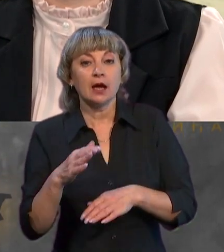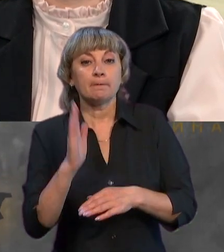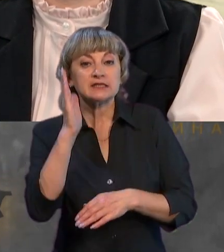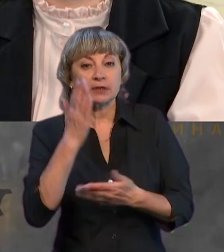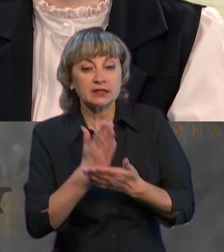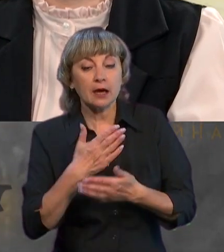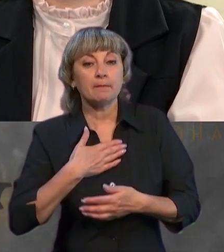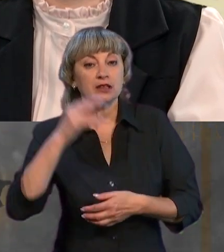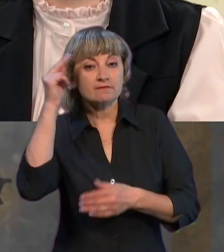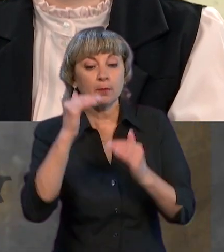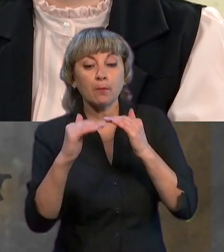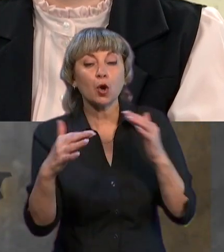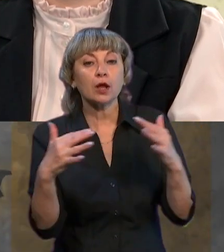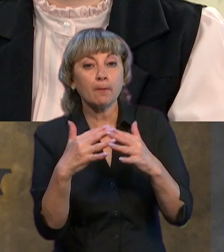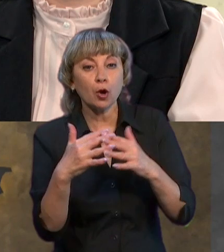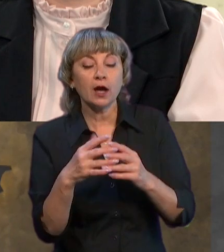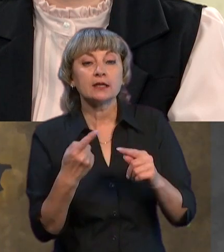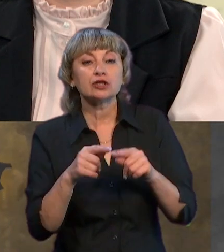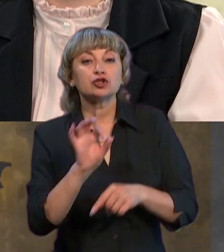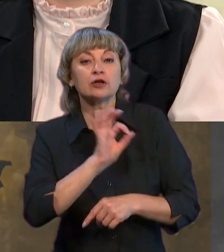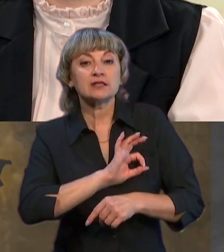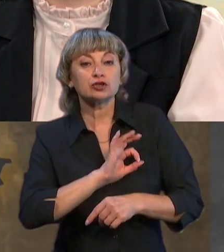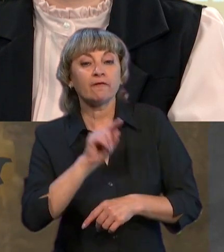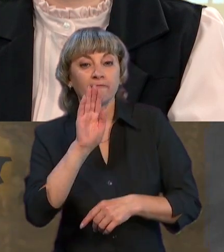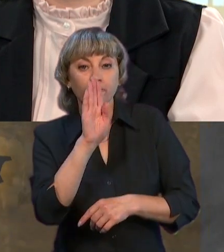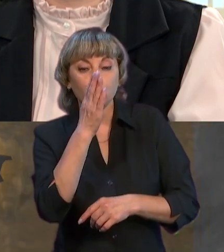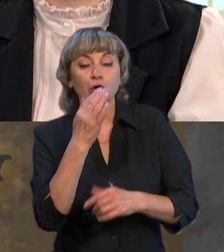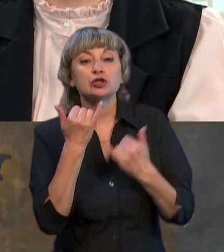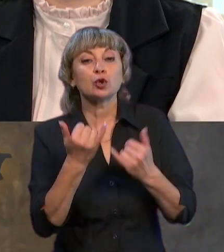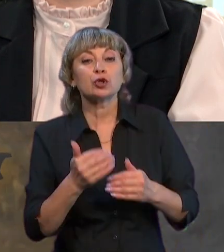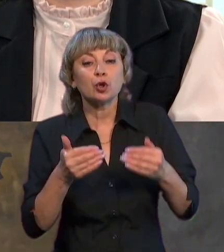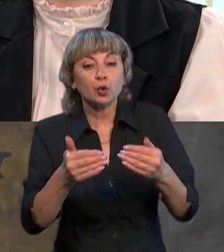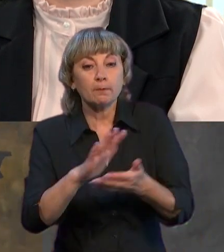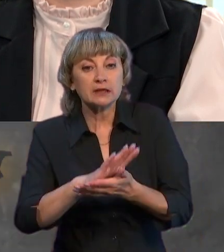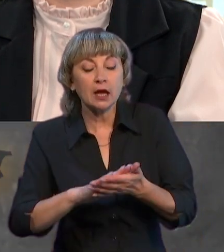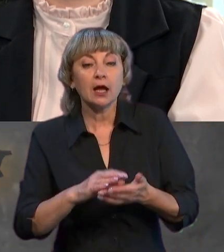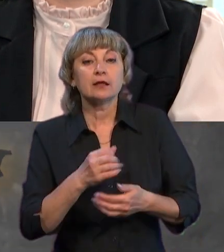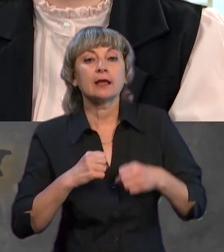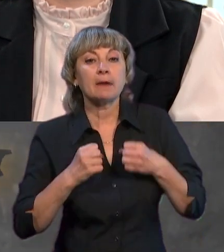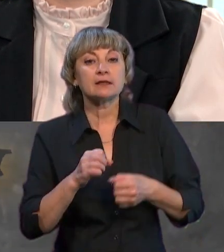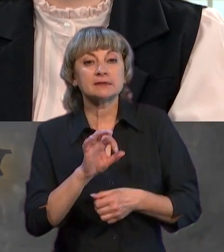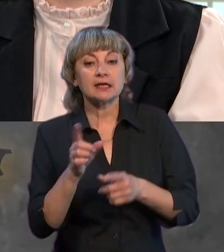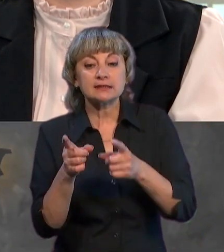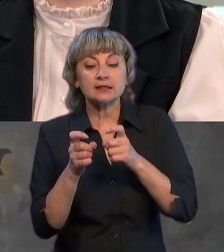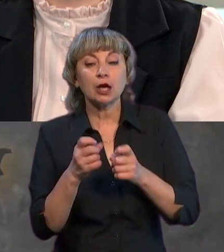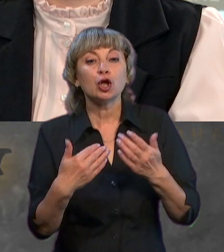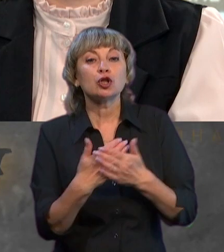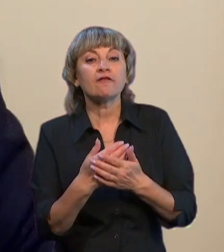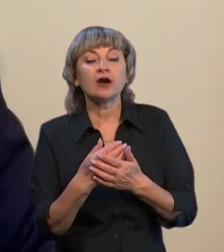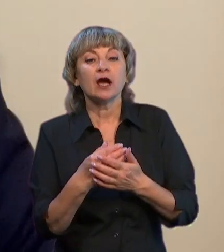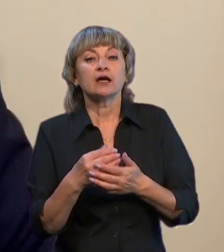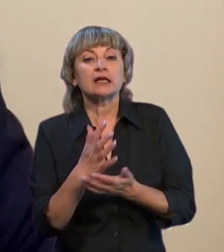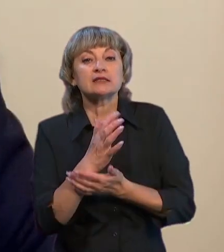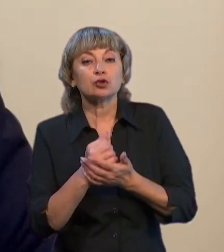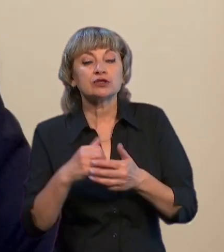на полі бою, навіть те, що приміняє ворог, і сьогодні рухаємося далі. Ми намагаємося задіяти якраз і нові ресурси, гількоптери,